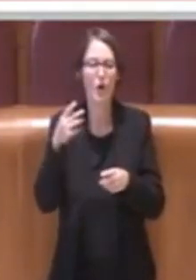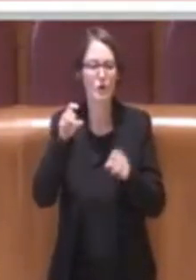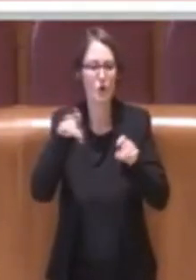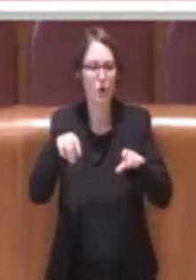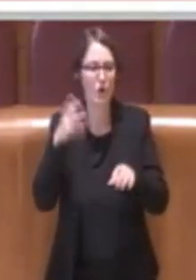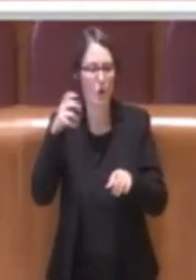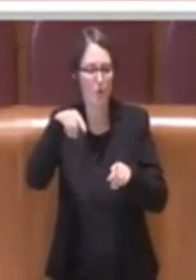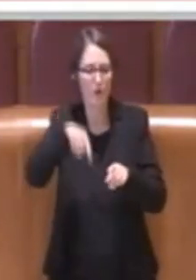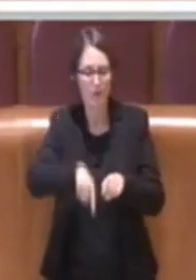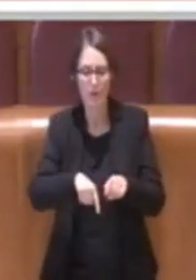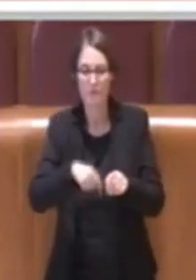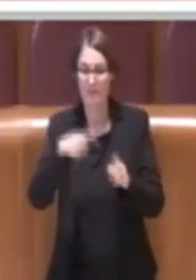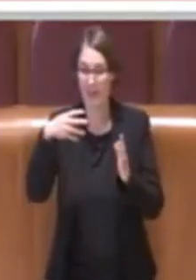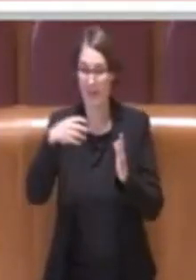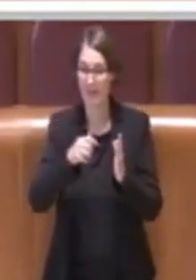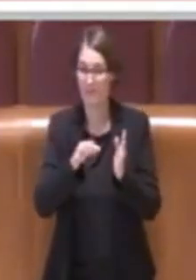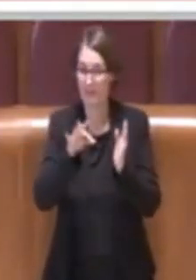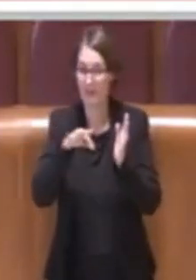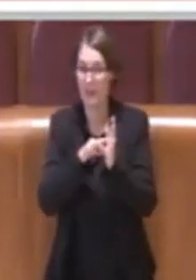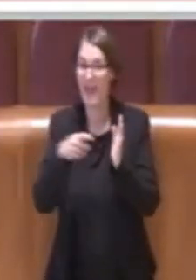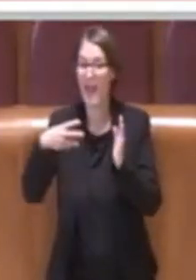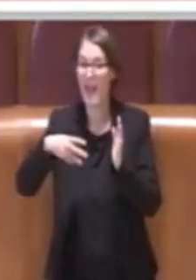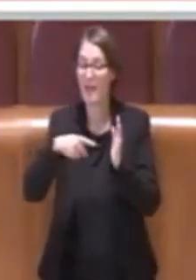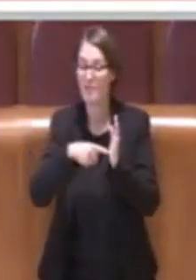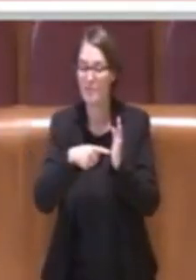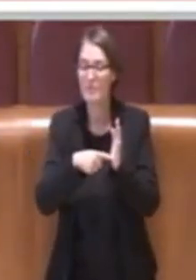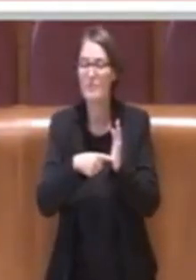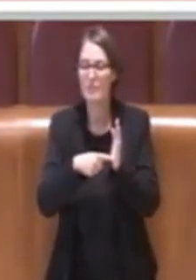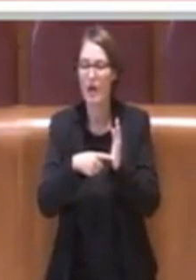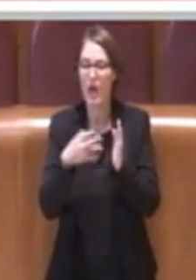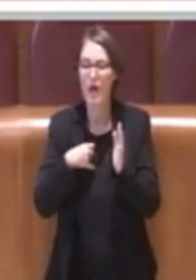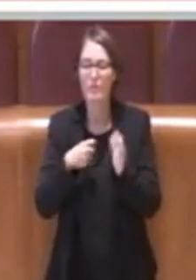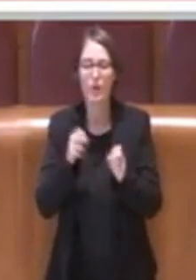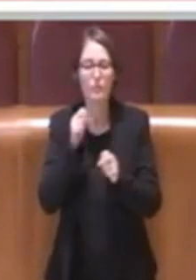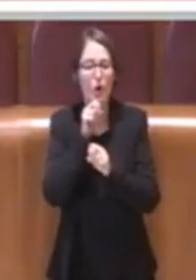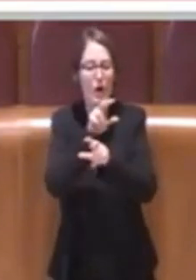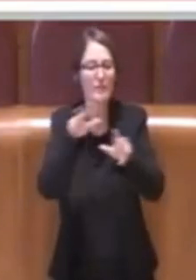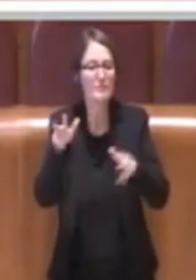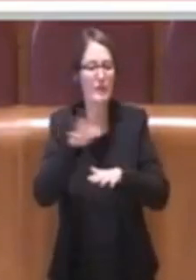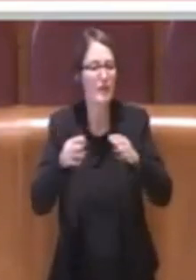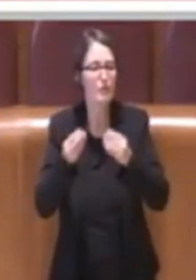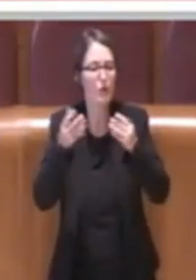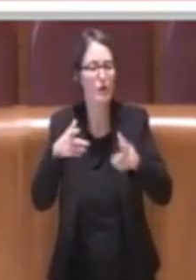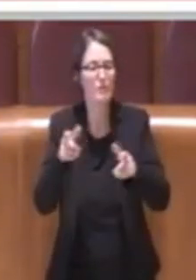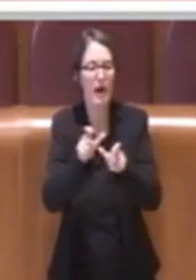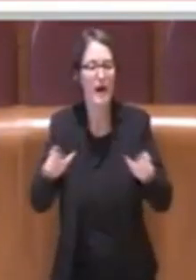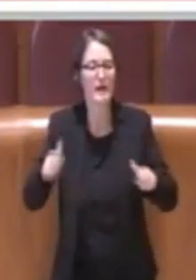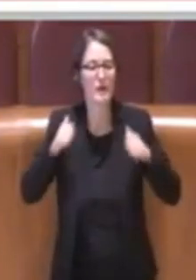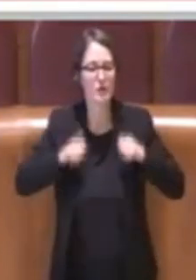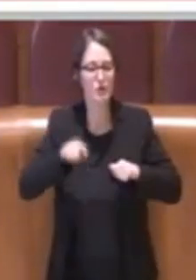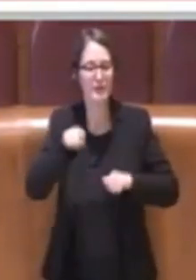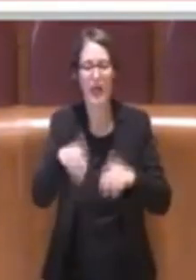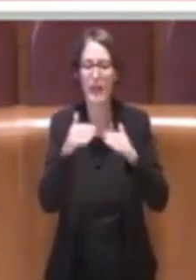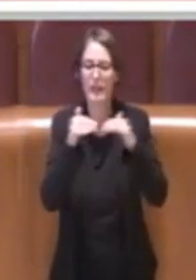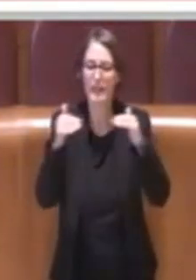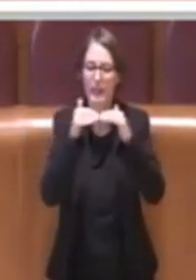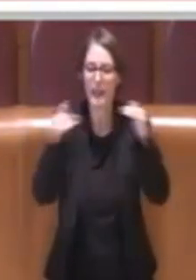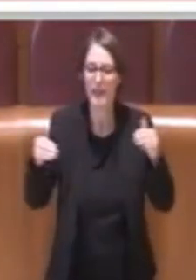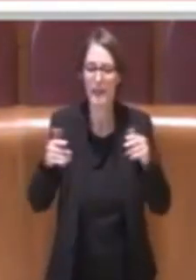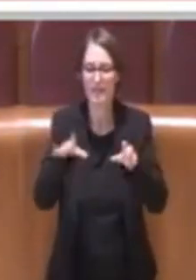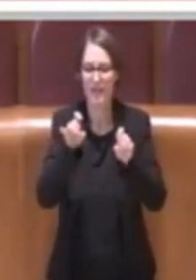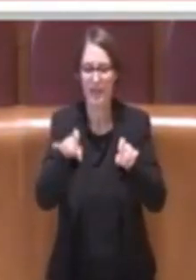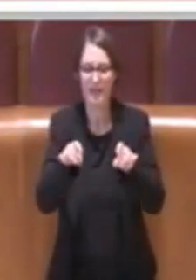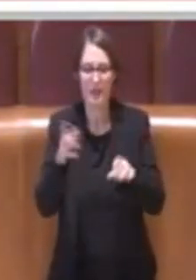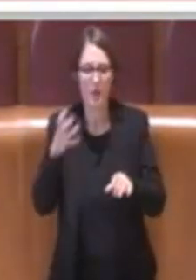e la partecipazione dei cittadini in merito al rumore ambientale, ai livelli di inquinamento acustico e dai relativi effetti. Devo dire che ce ne